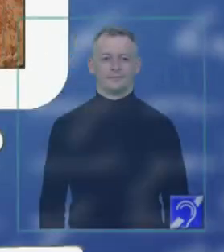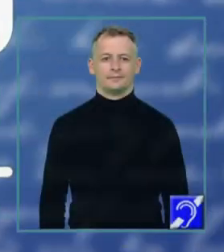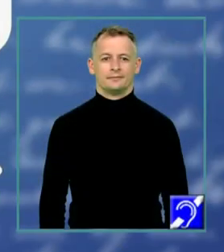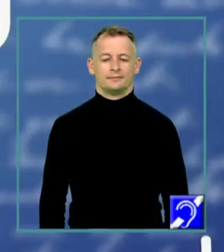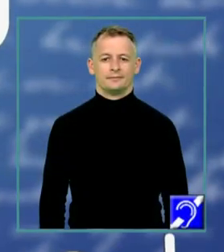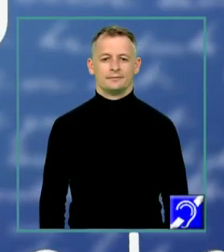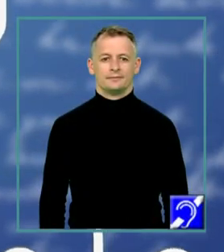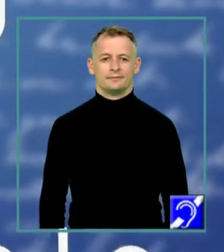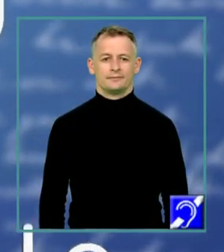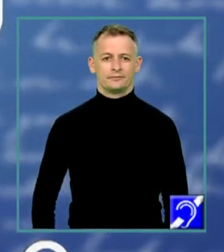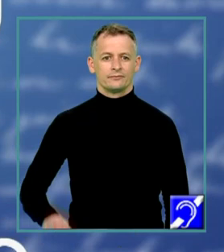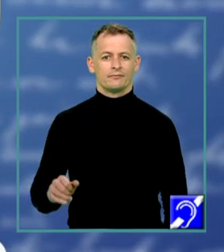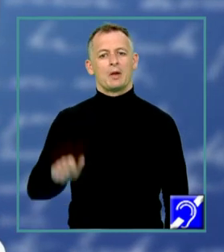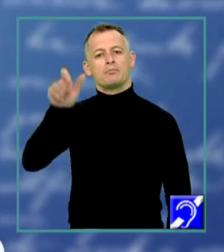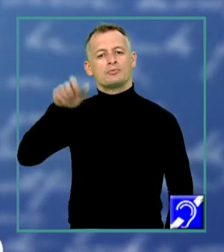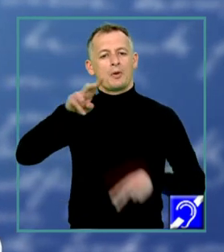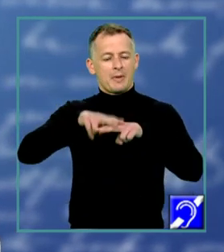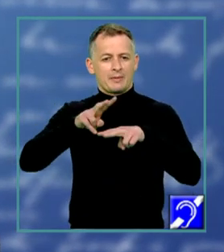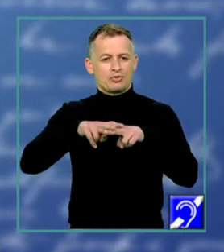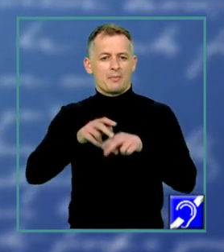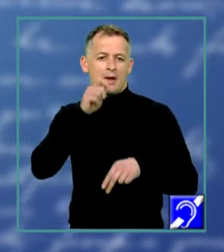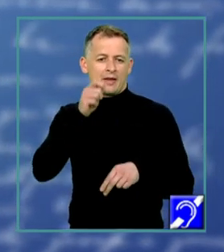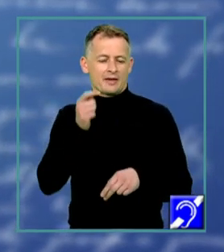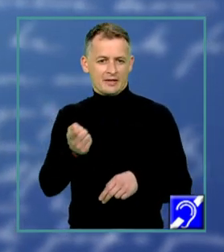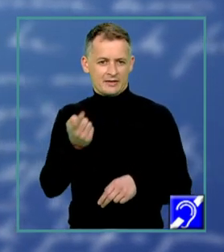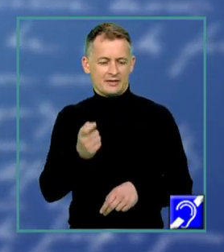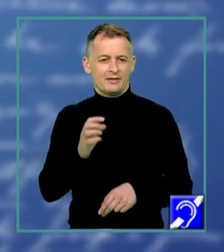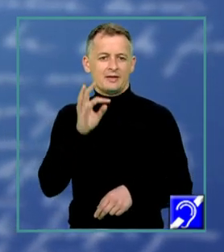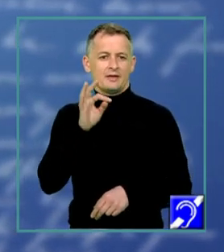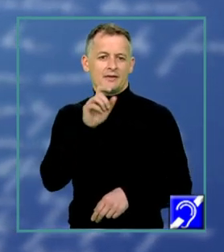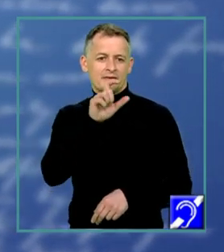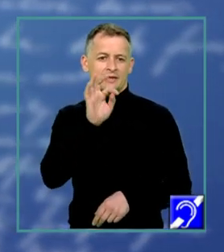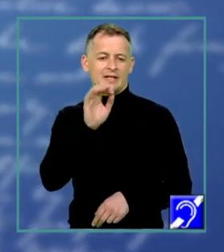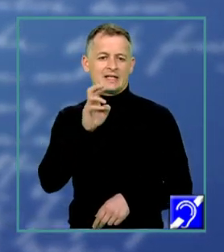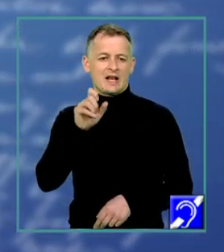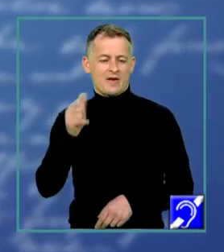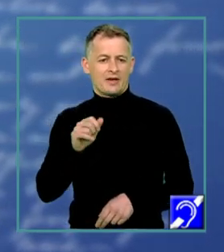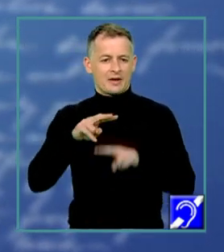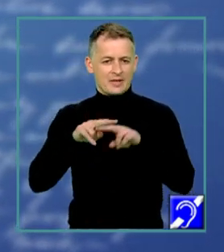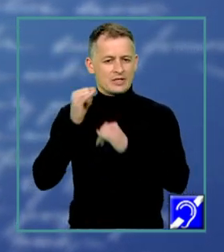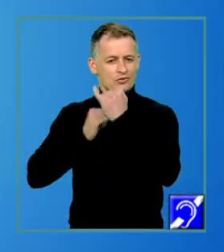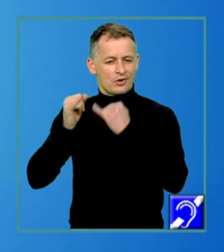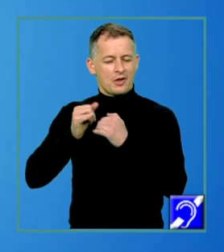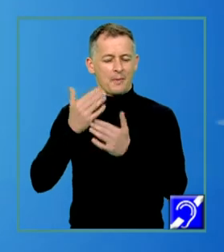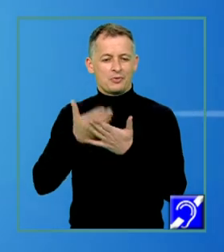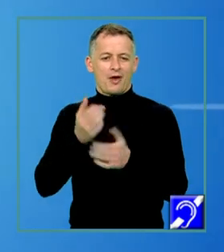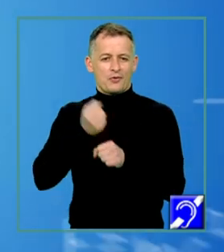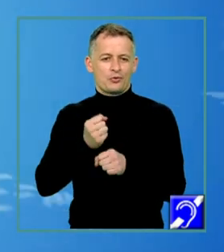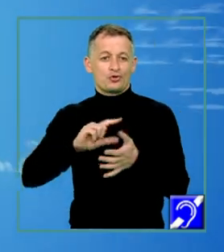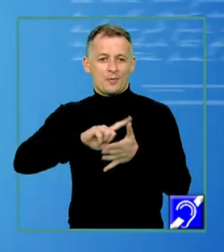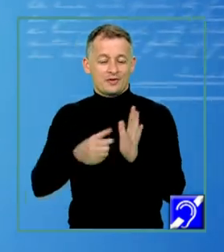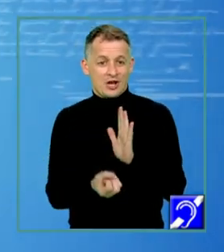Ianoz Boioi a fost un matematician maghiar din Transilvania, rămas în istorie pentru că a conceput o geometrie nouă,